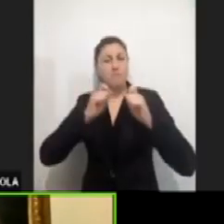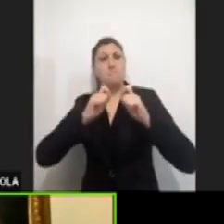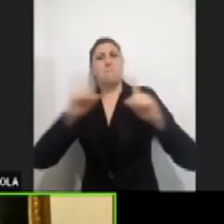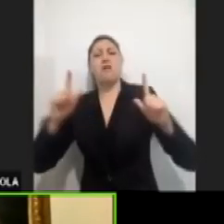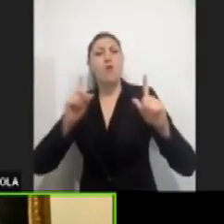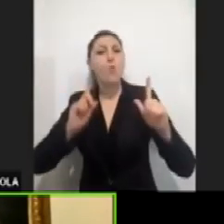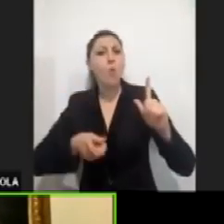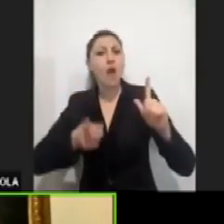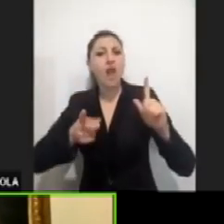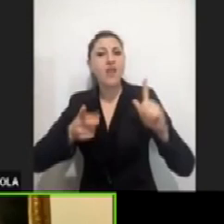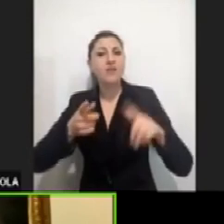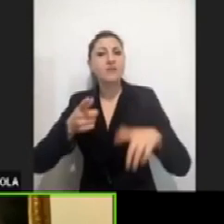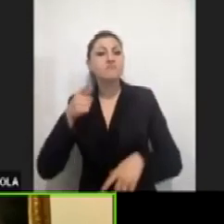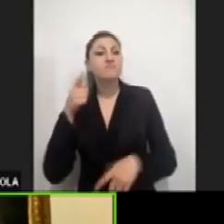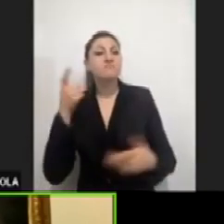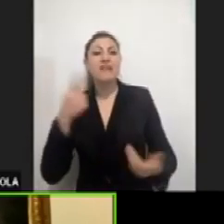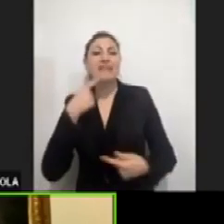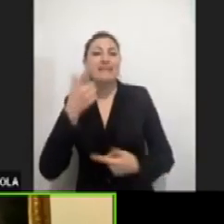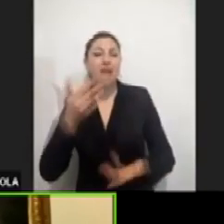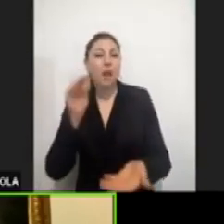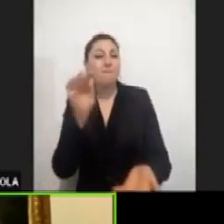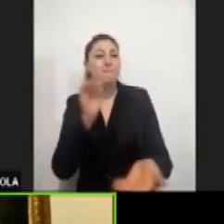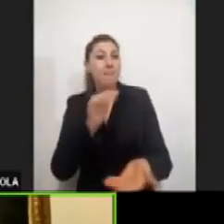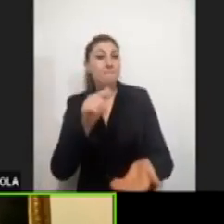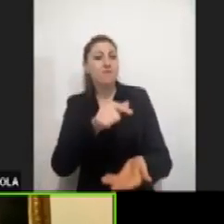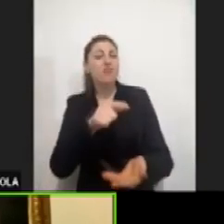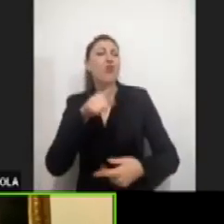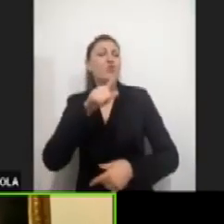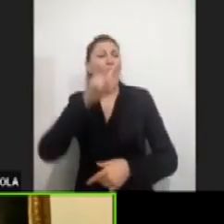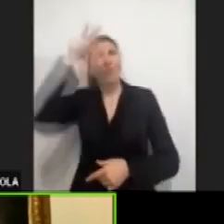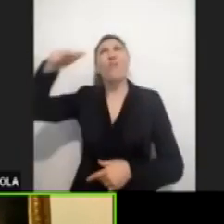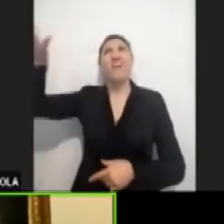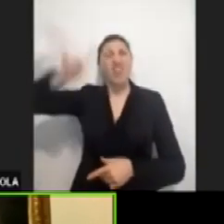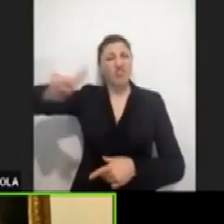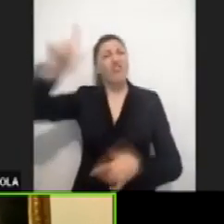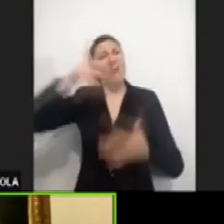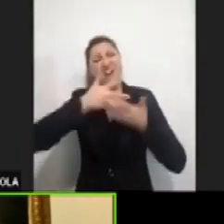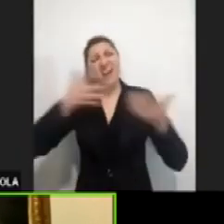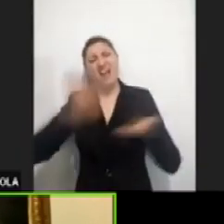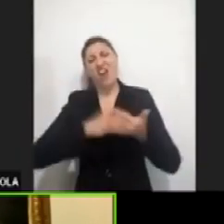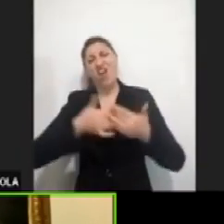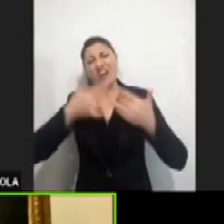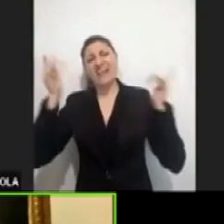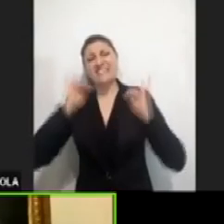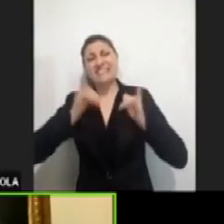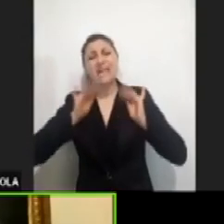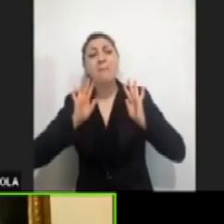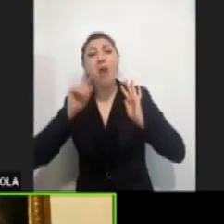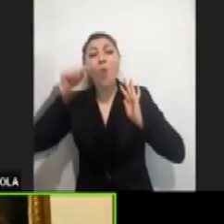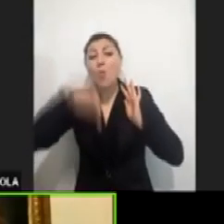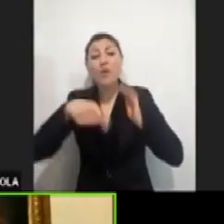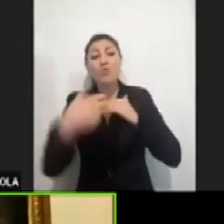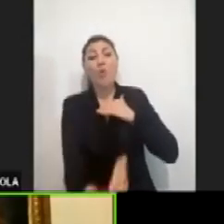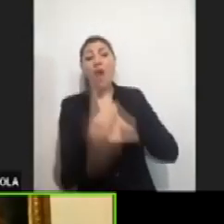tu sarai anche grande nel regno di Dio, ma qui non puoi entrare perché non sai